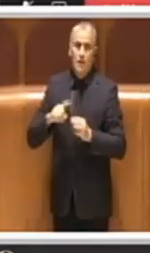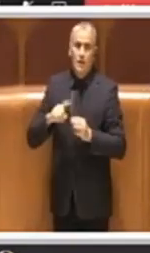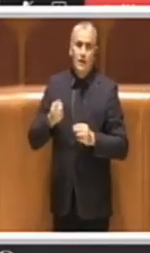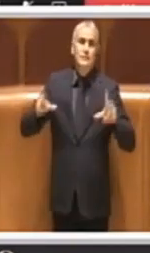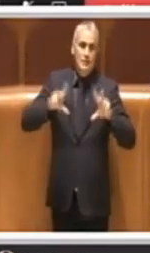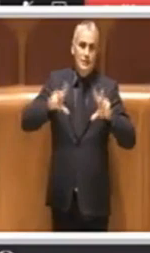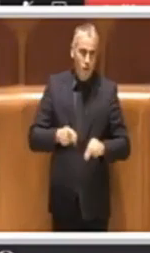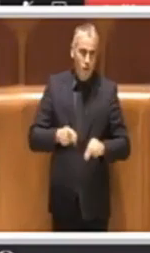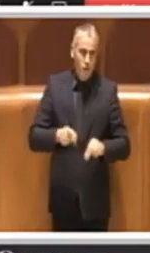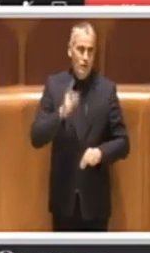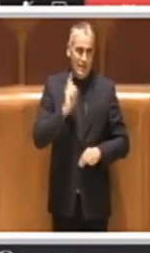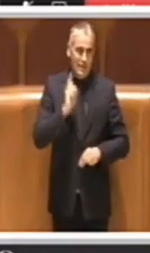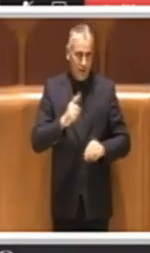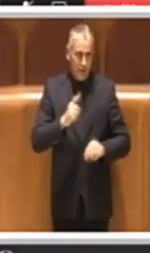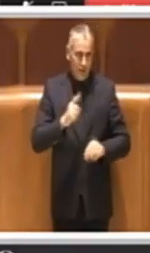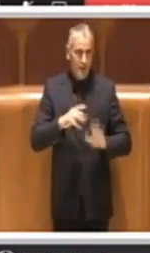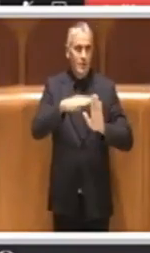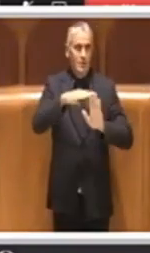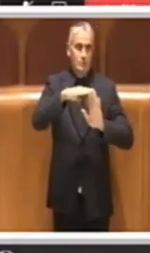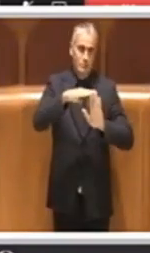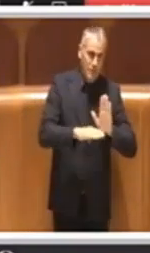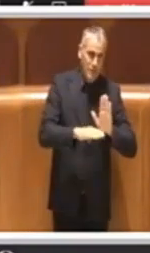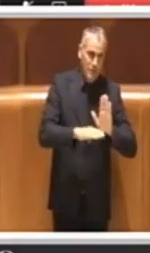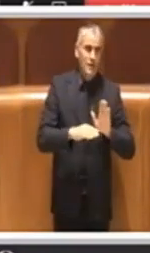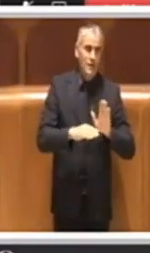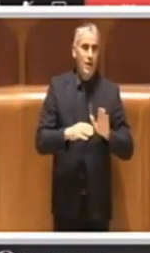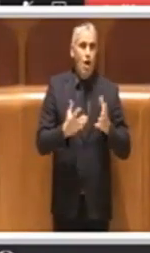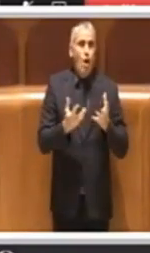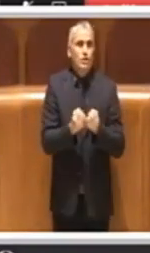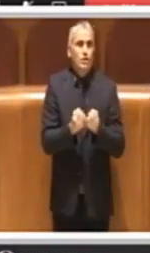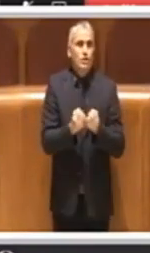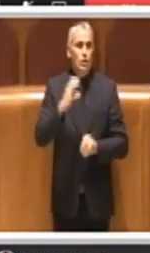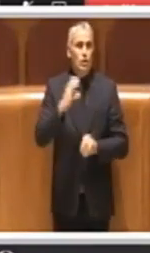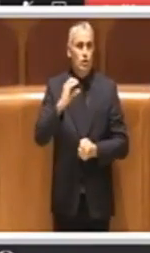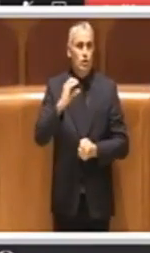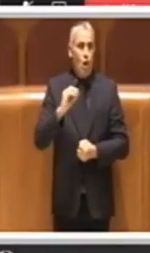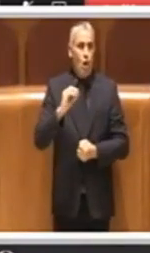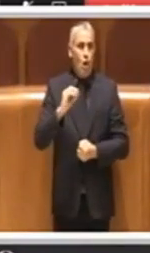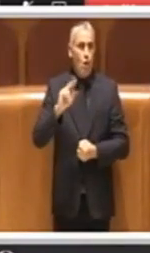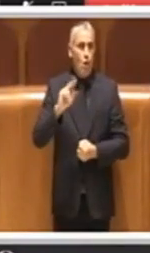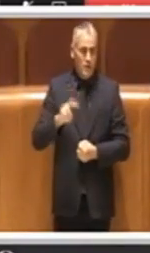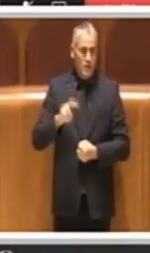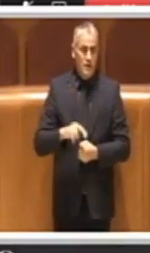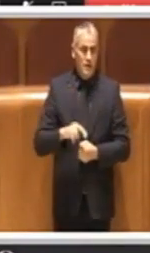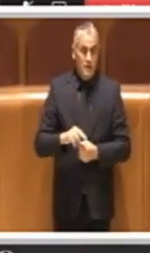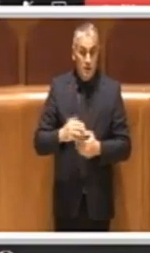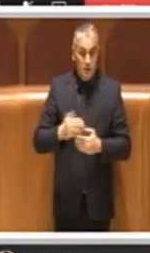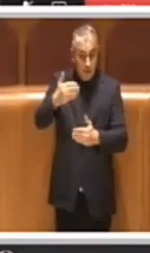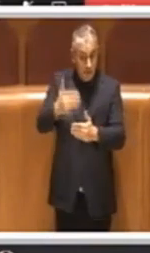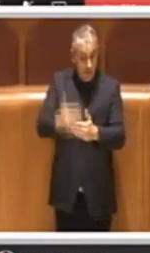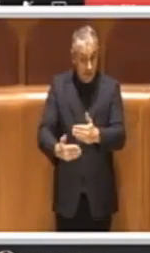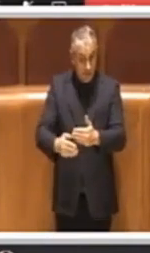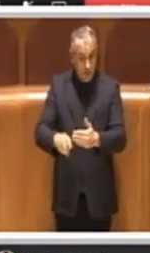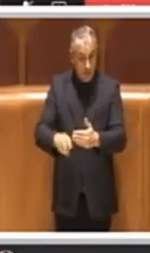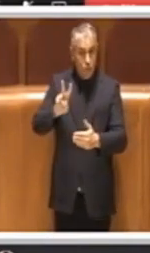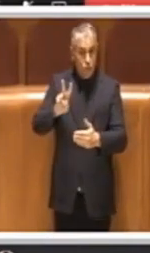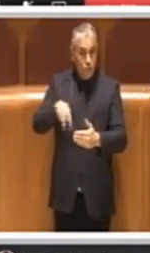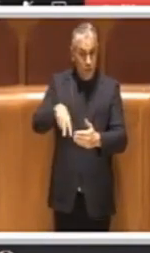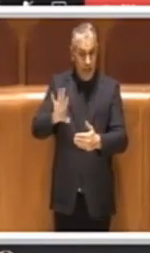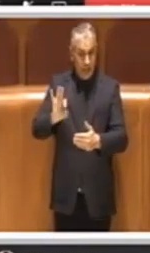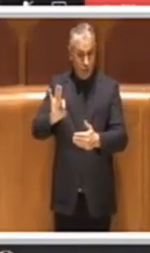volontà di abbattere queste concentrazioni di CO2 entro il 2050